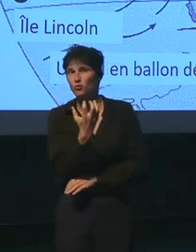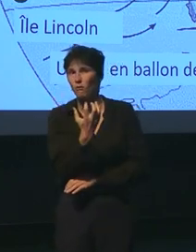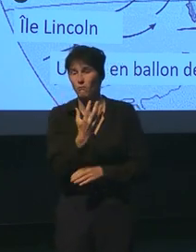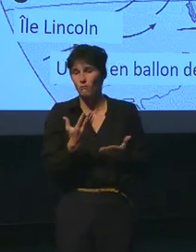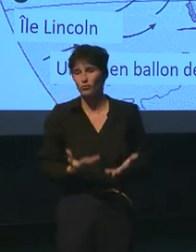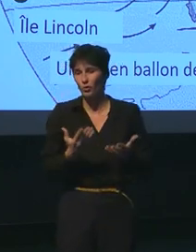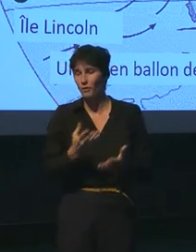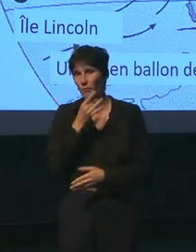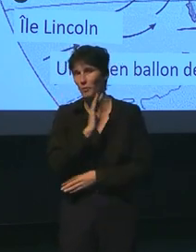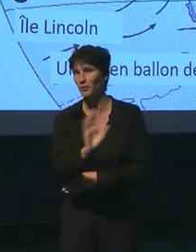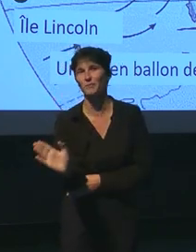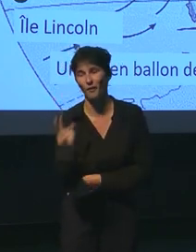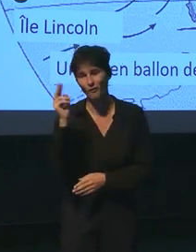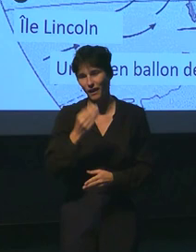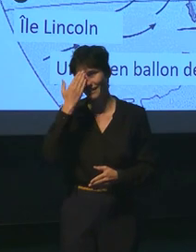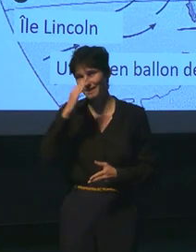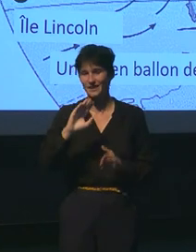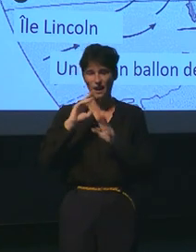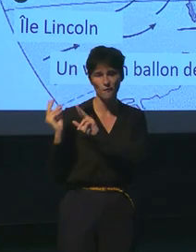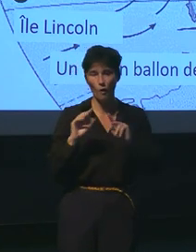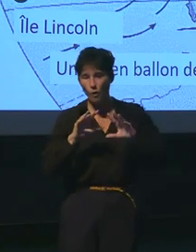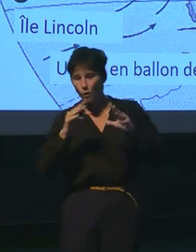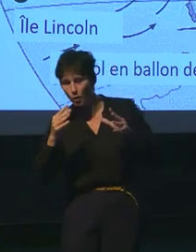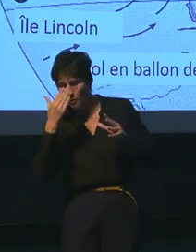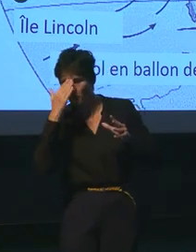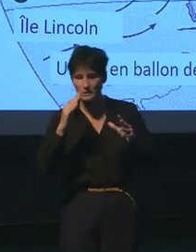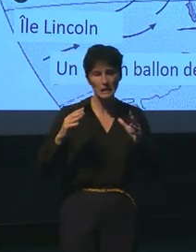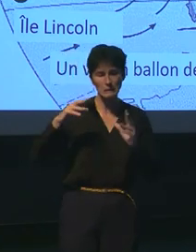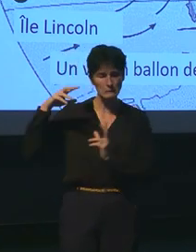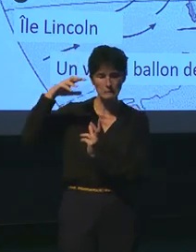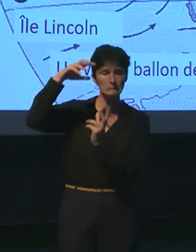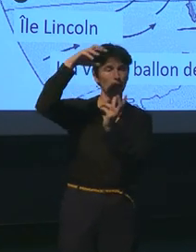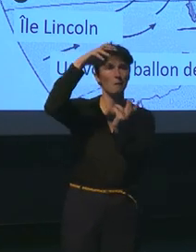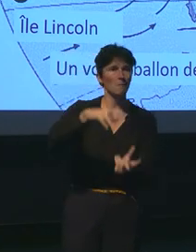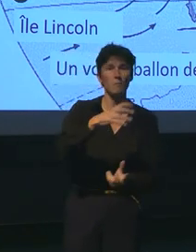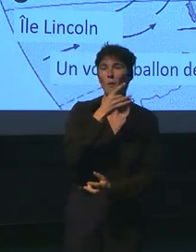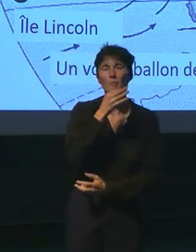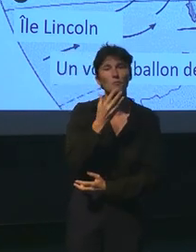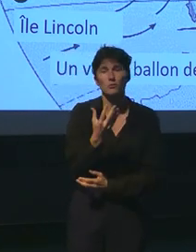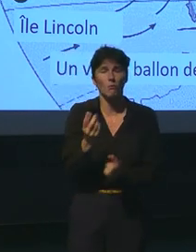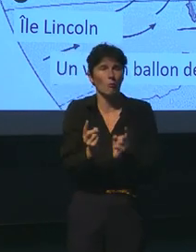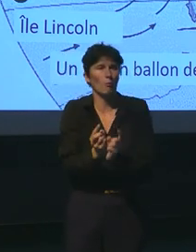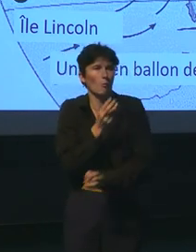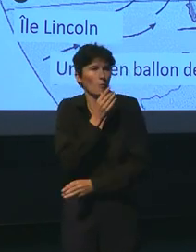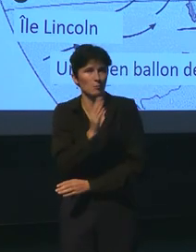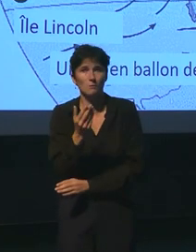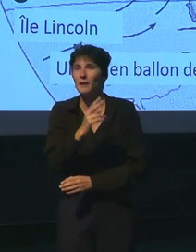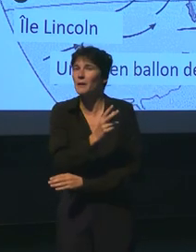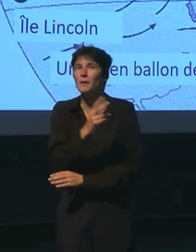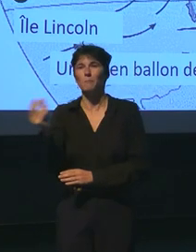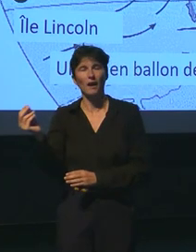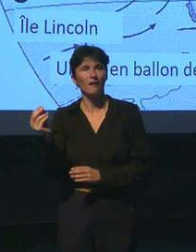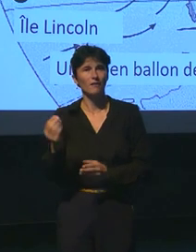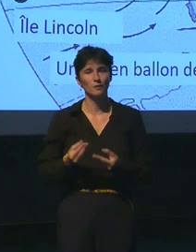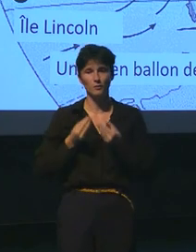'hui la destination des vents aériens, donc des courants aériens dans cet espace. Mais ce n pas grave, c'est pour nous amener bien sûr